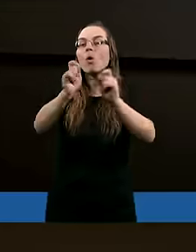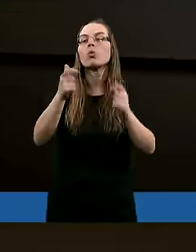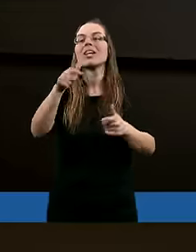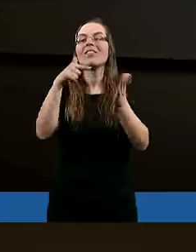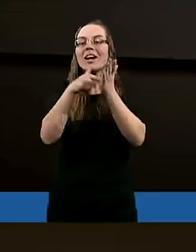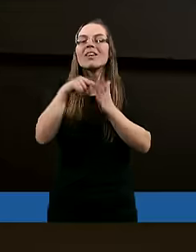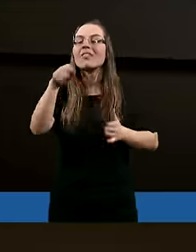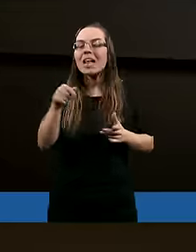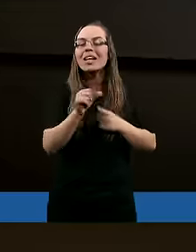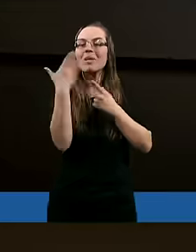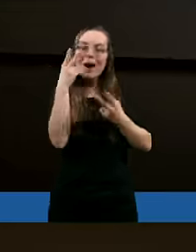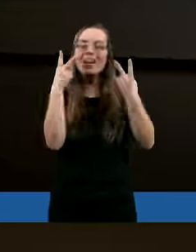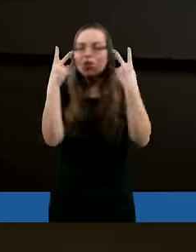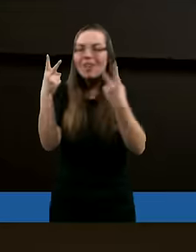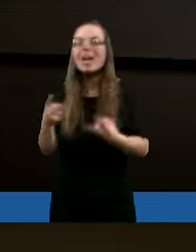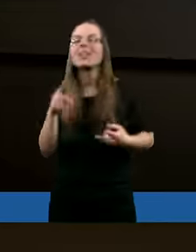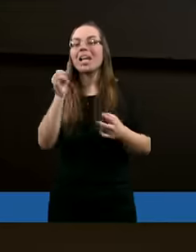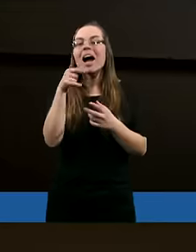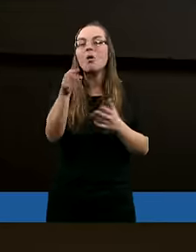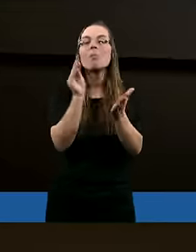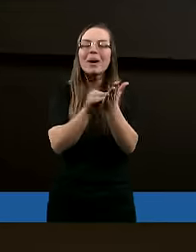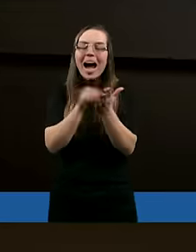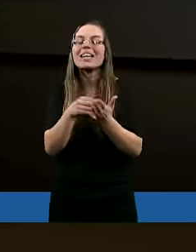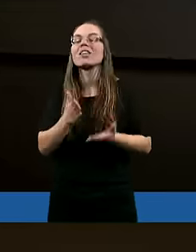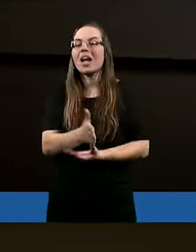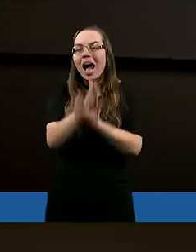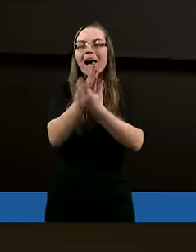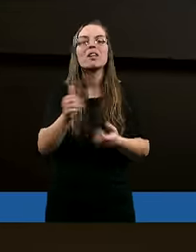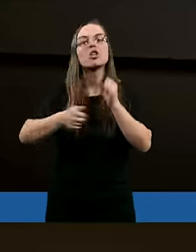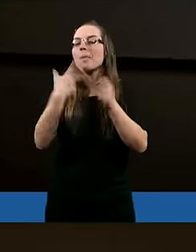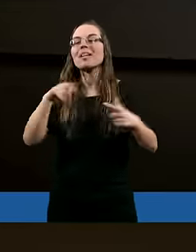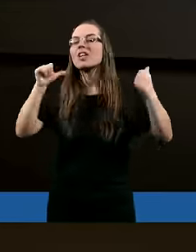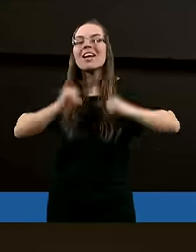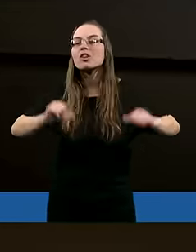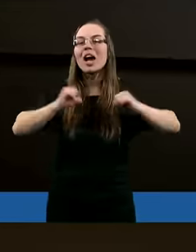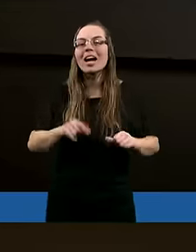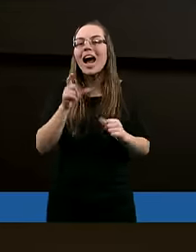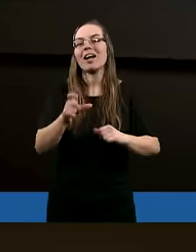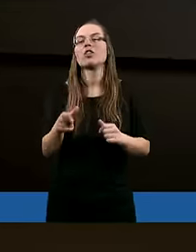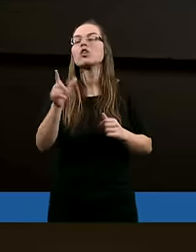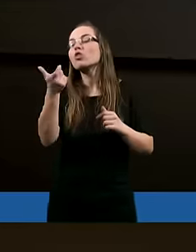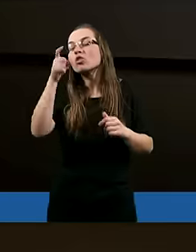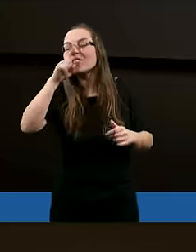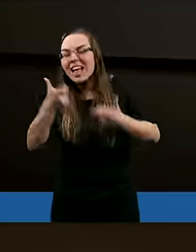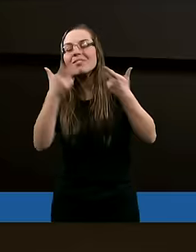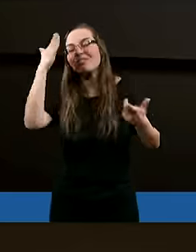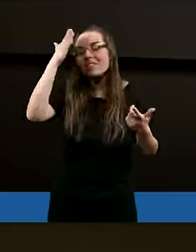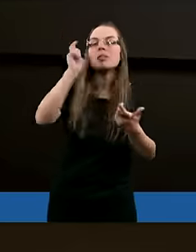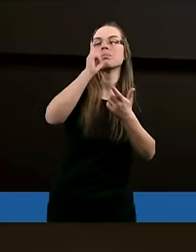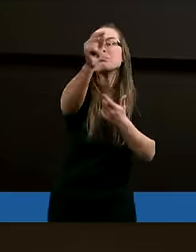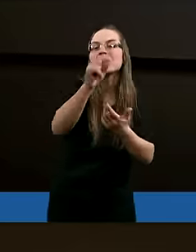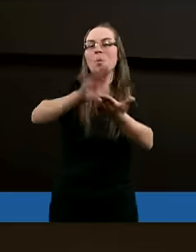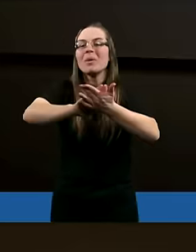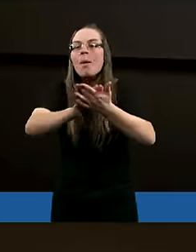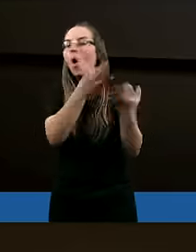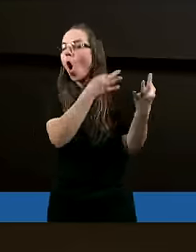I wtedy też jest ważne, jako praktyczna rada, żeby nie czekać z tym, jeżeli coś źle zrobiłeś, idź, przeproś od